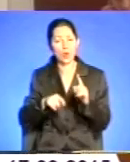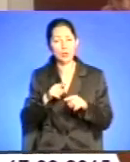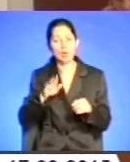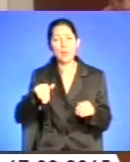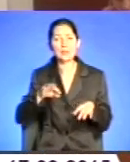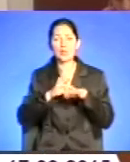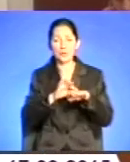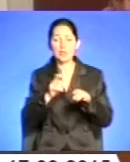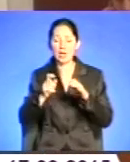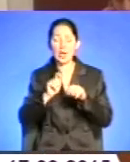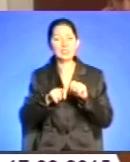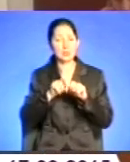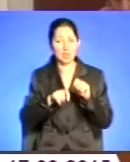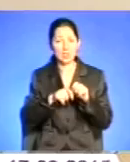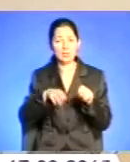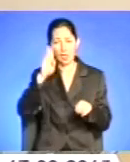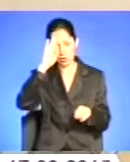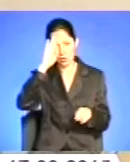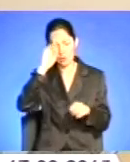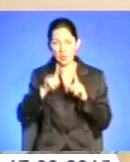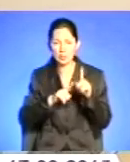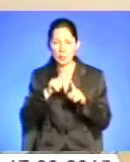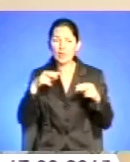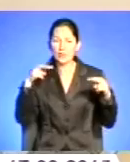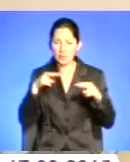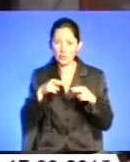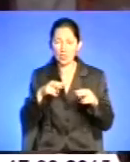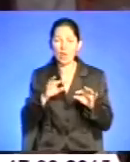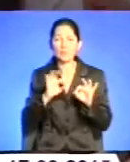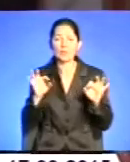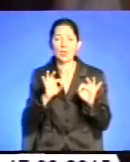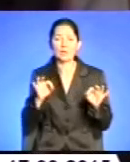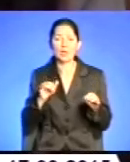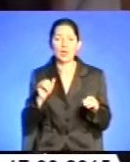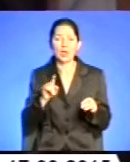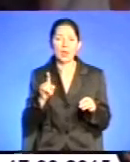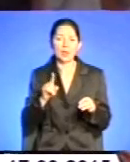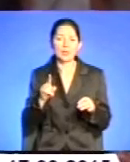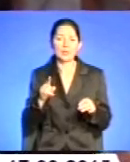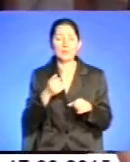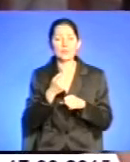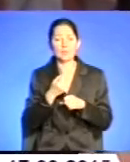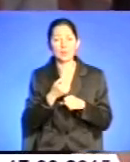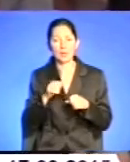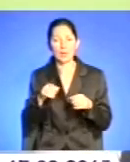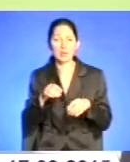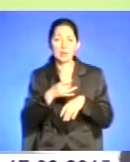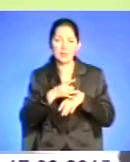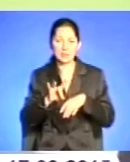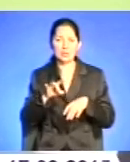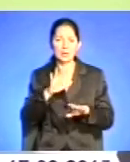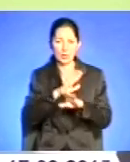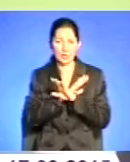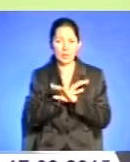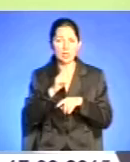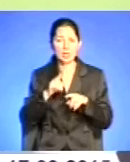медичної експертизи, чоловікові довелося змінити свідчення, зізнатися у причетності до насильницької смерті рідної людини. По телефону